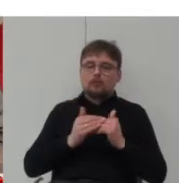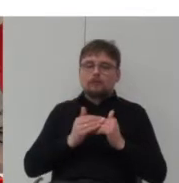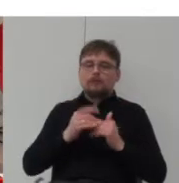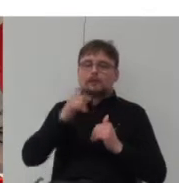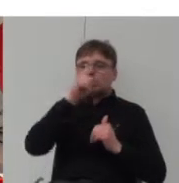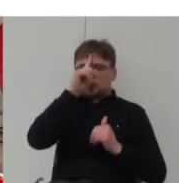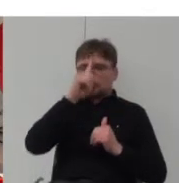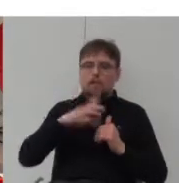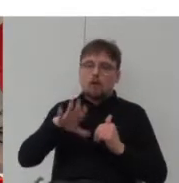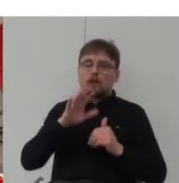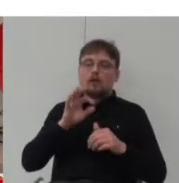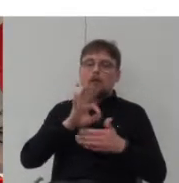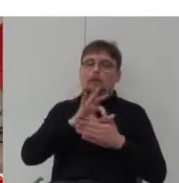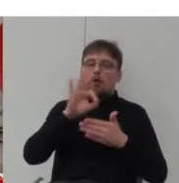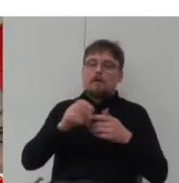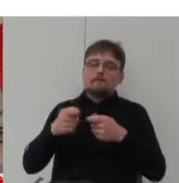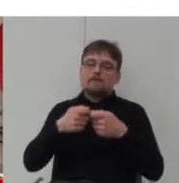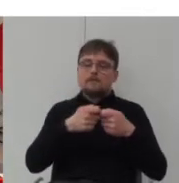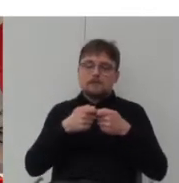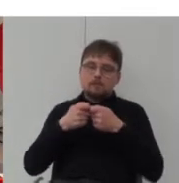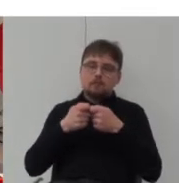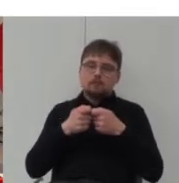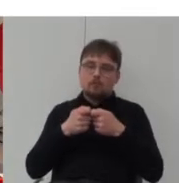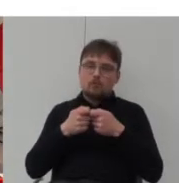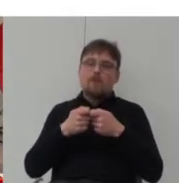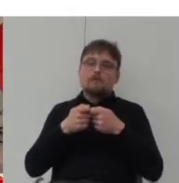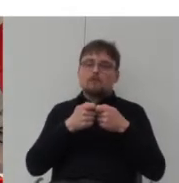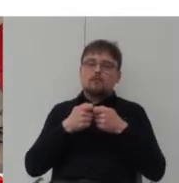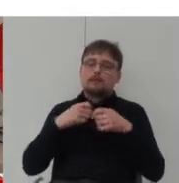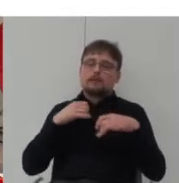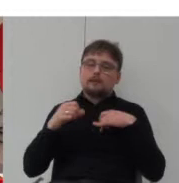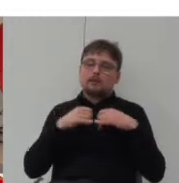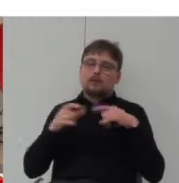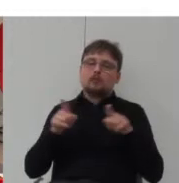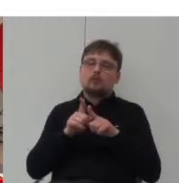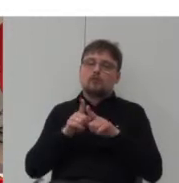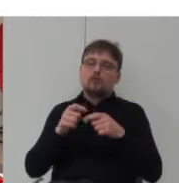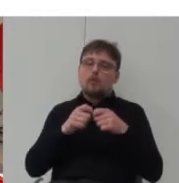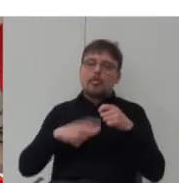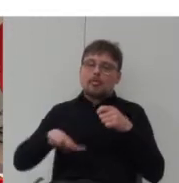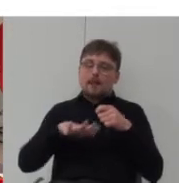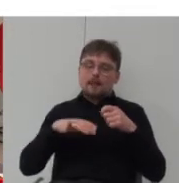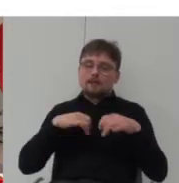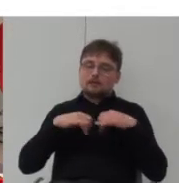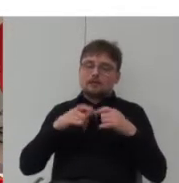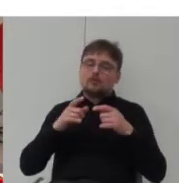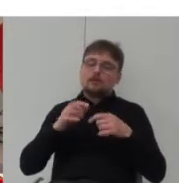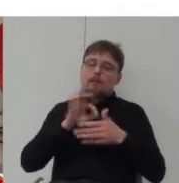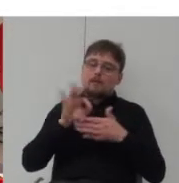rzeczywiście projektuje wspólnie zarządza i buduje tereny wspólne natomiast